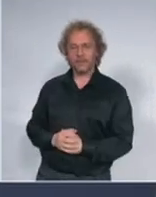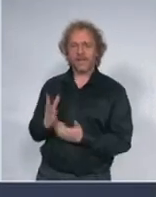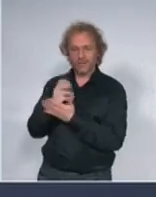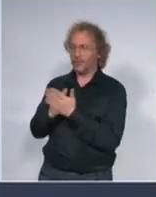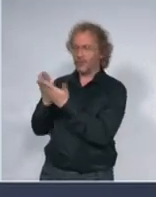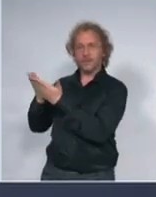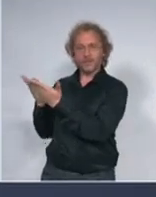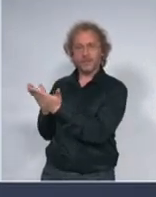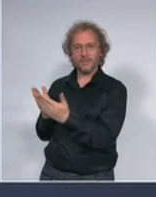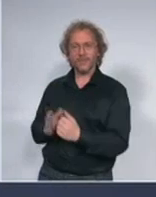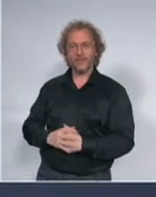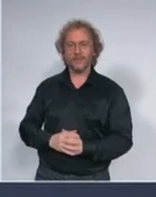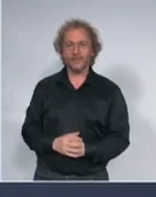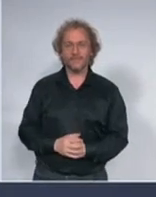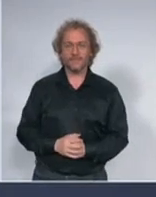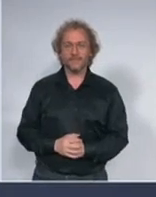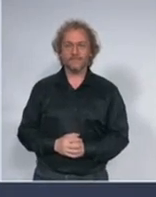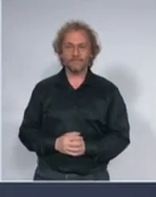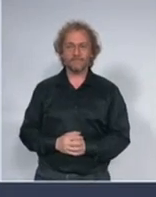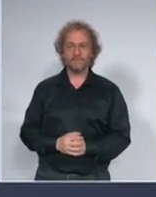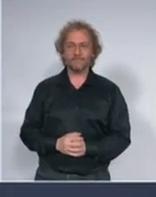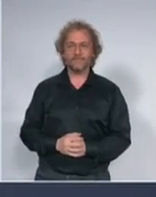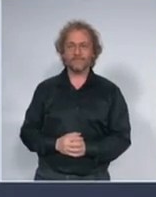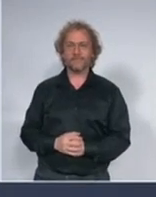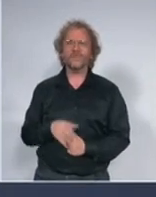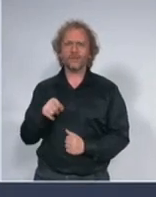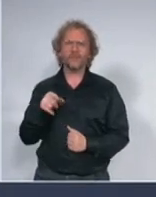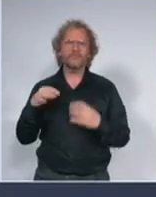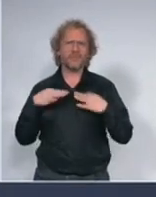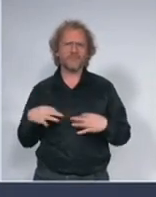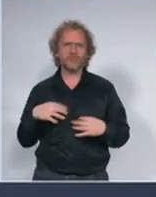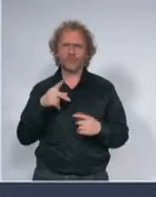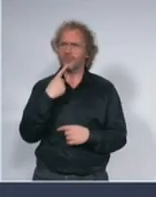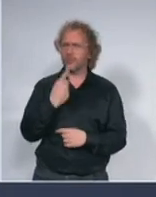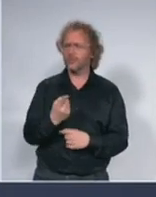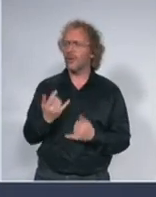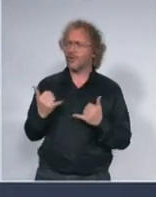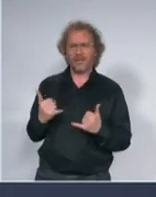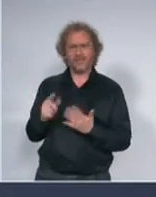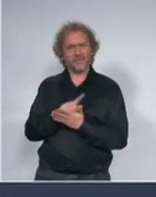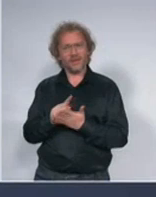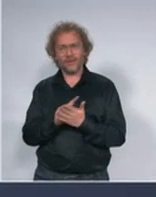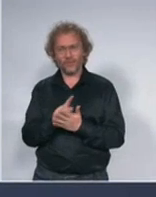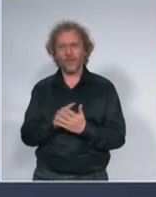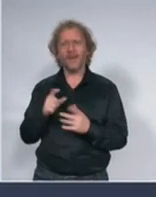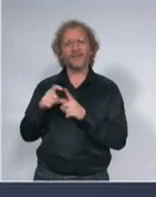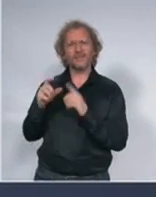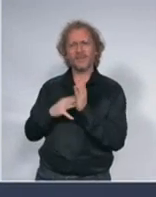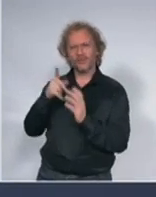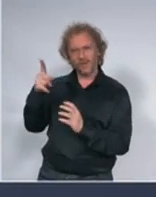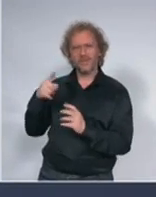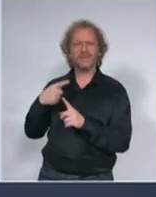spremni tako da su i profesor može o tome možda da kaže ali i u ovom trenutku i Dragiša Mišević i polmologija je spremna